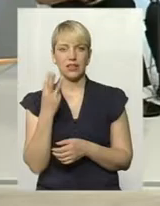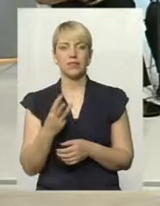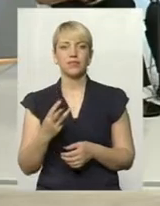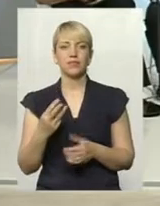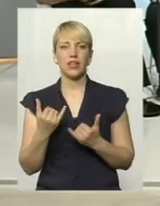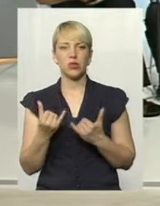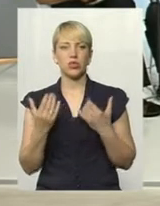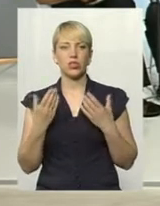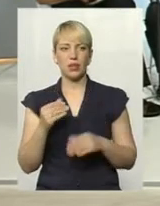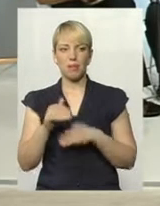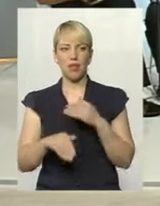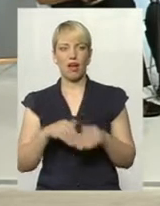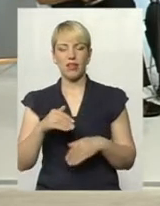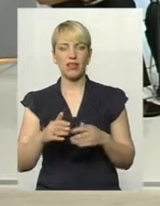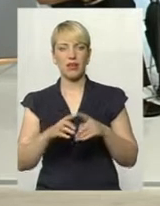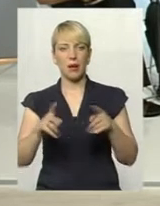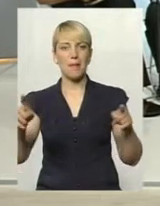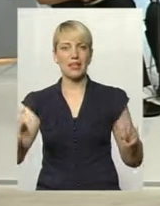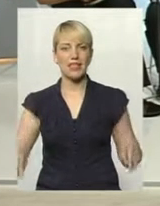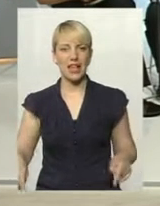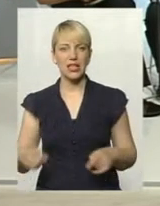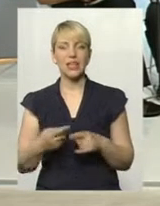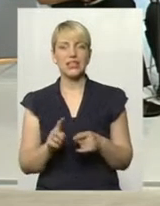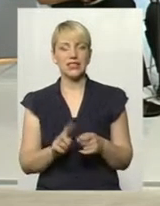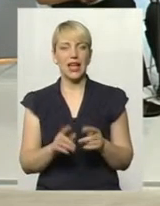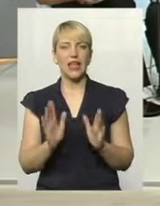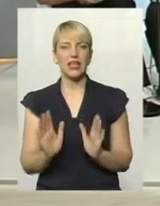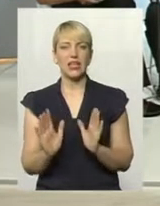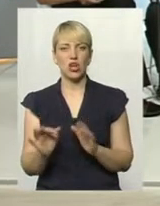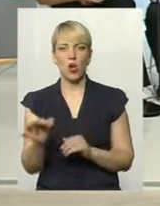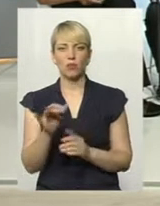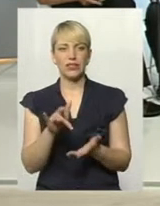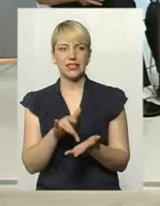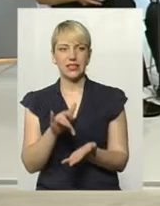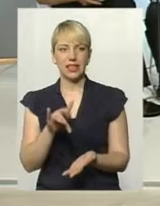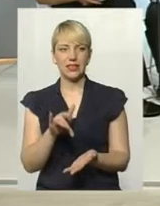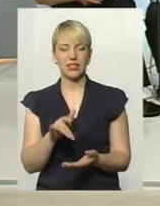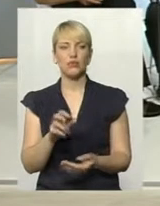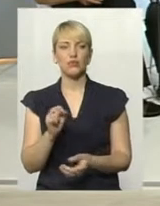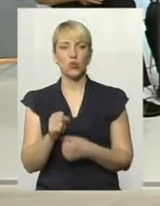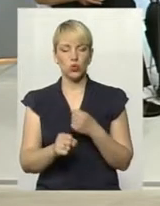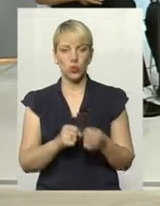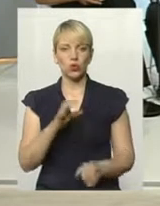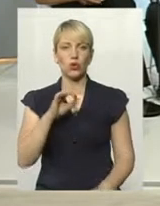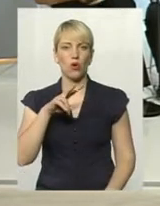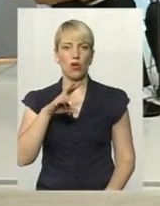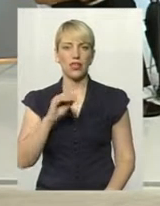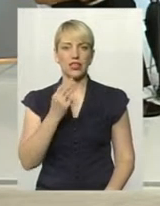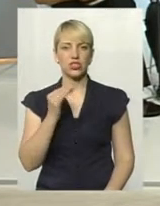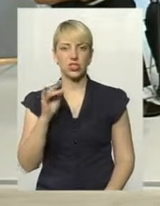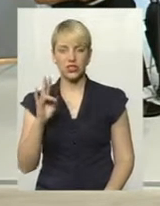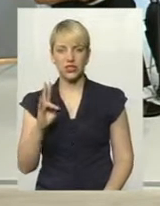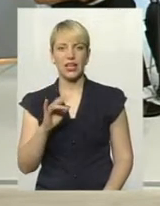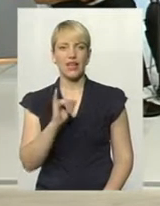плавальних басейни. Але це лише обласний центр. Ну, доїдуть з Олешина, доїдуть з Іванковиць,